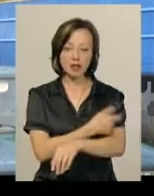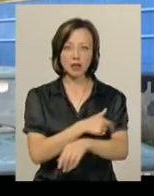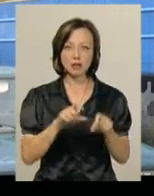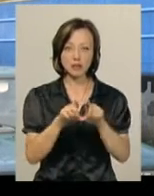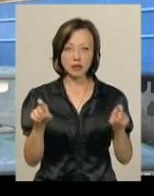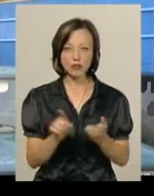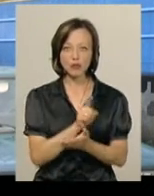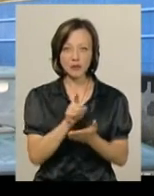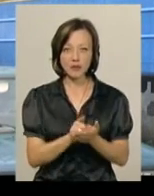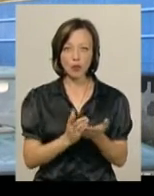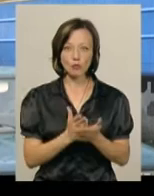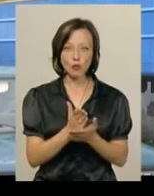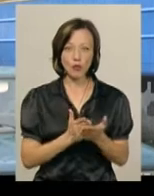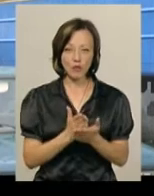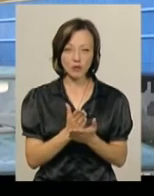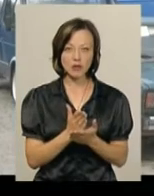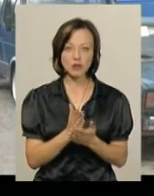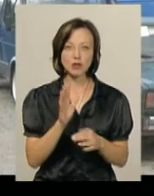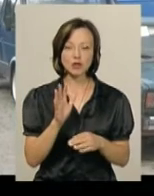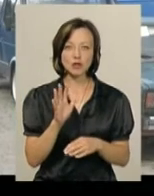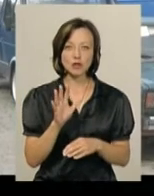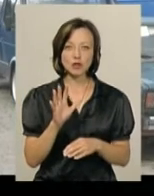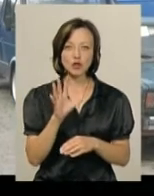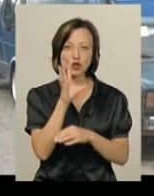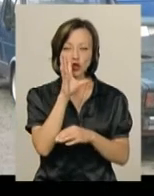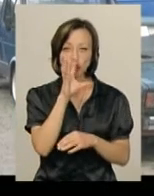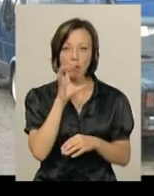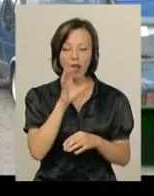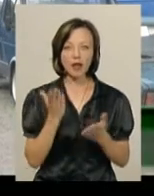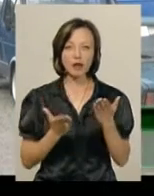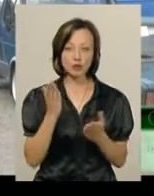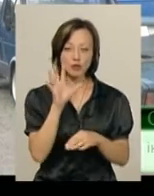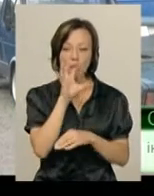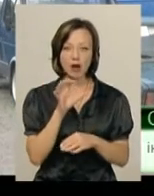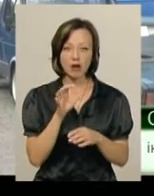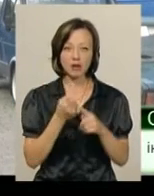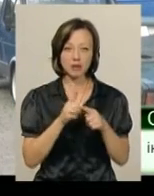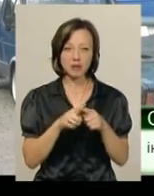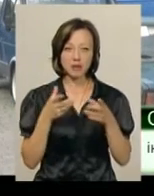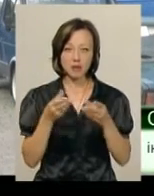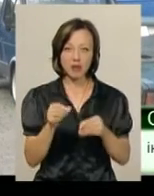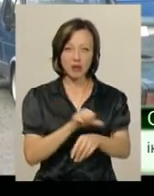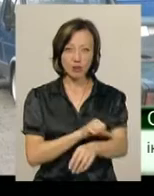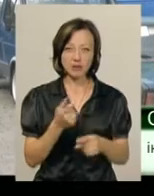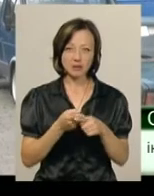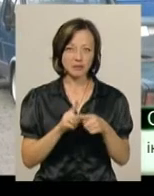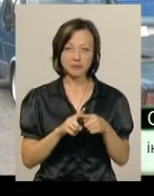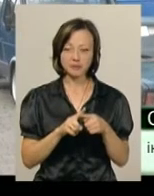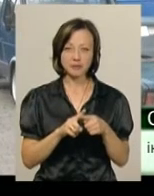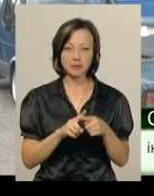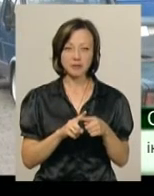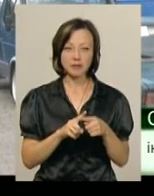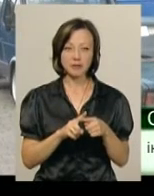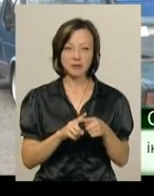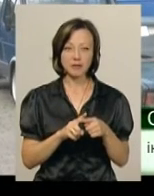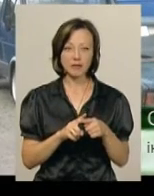зобов'язуються послуговувати собаку. Якщо собаку підсажувати на наркотики, по-перше, ця